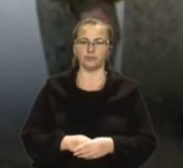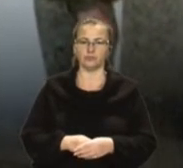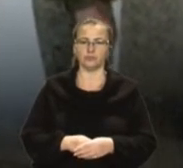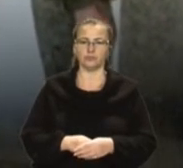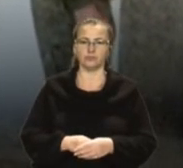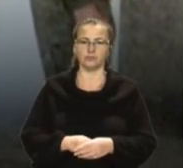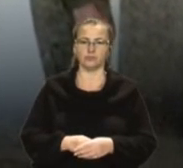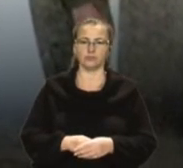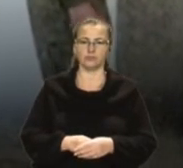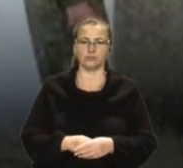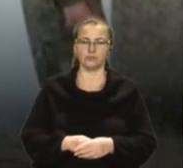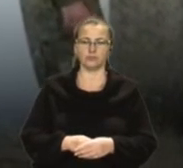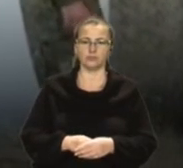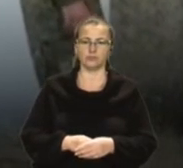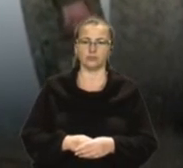операції.